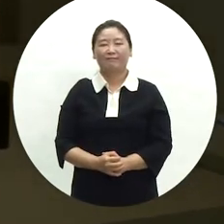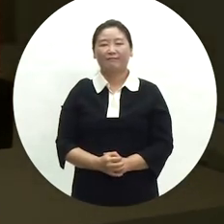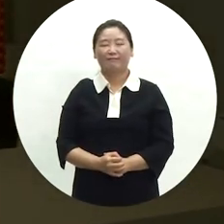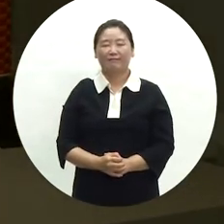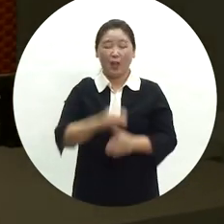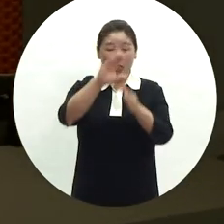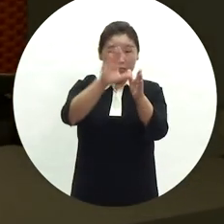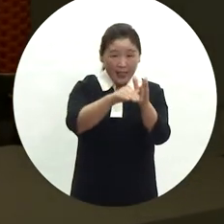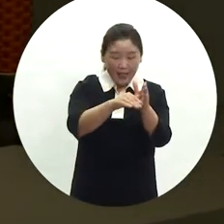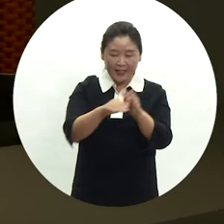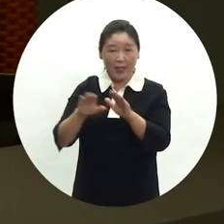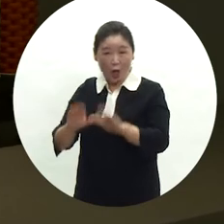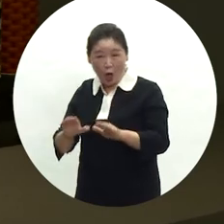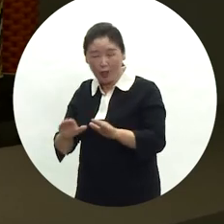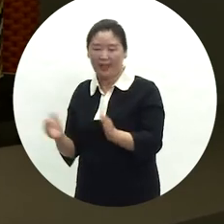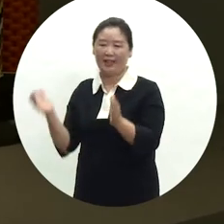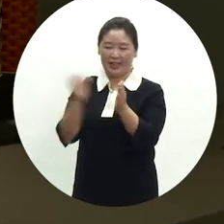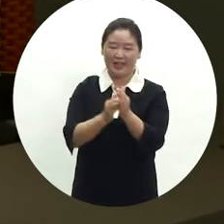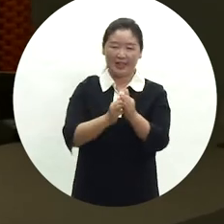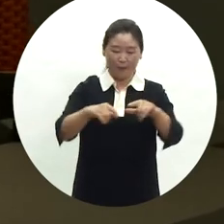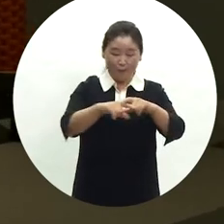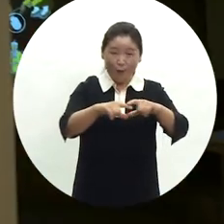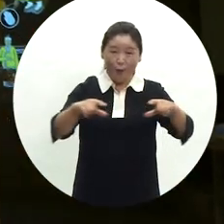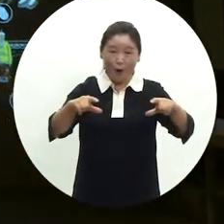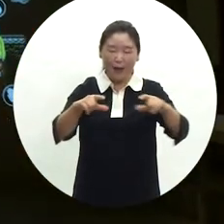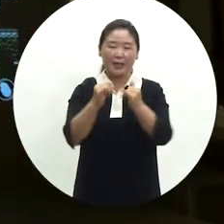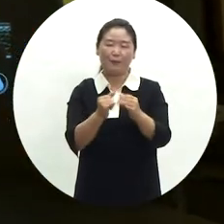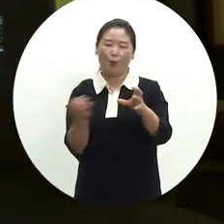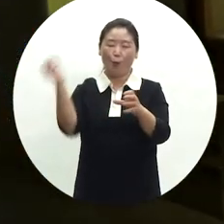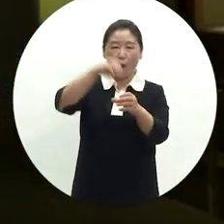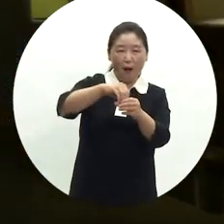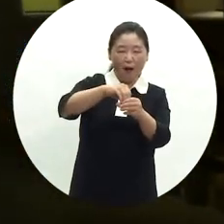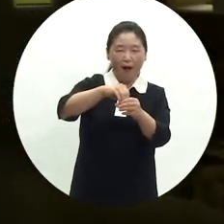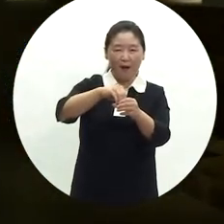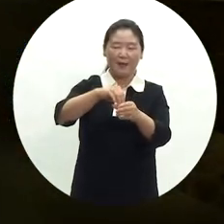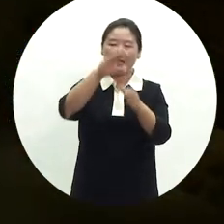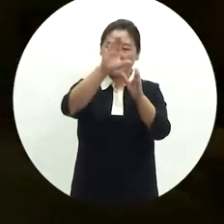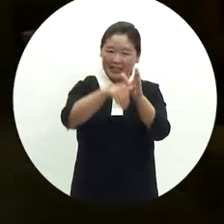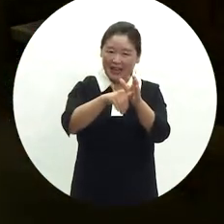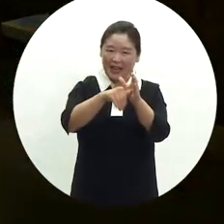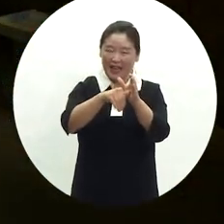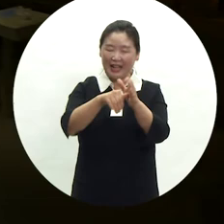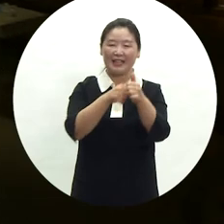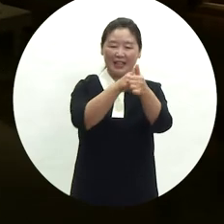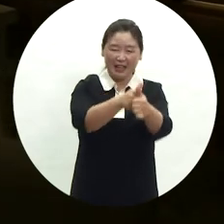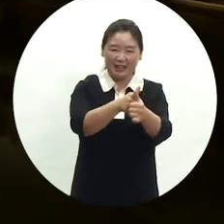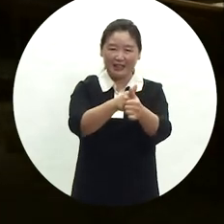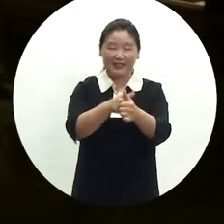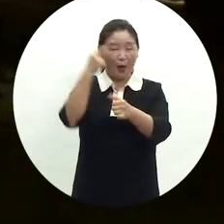시대를 현대까지 계층을 일반인으로 확장함으로써 시대별 일생 속에 담고 있는